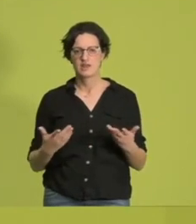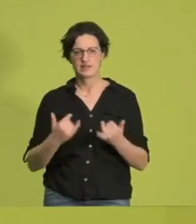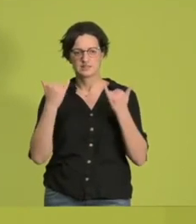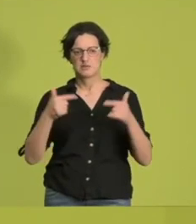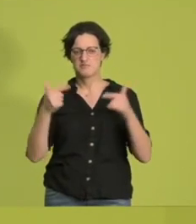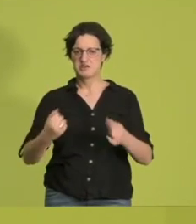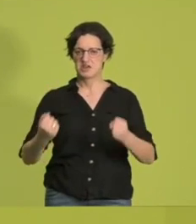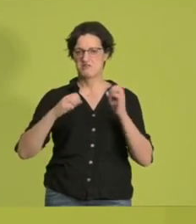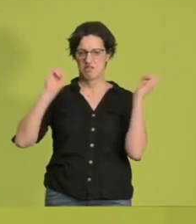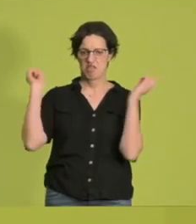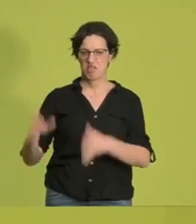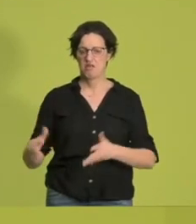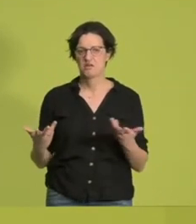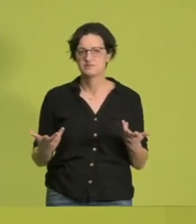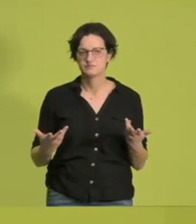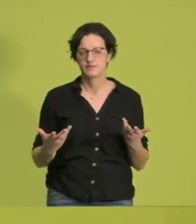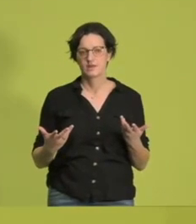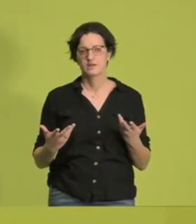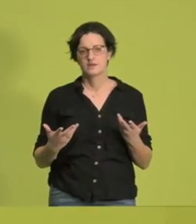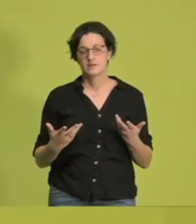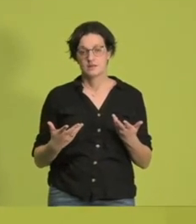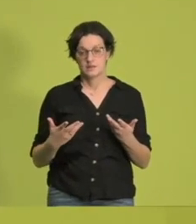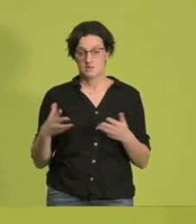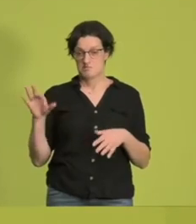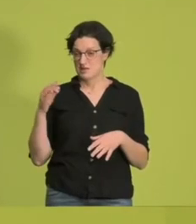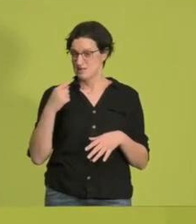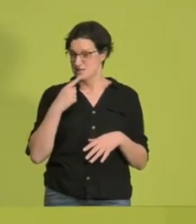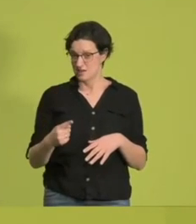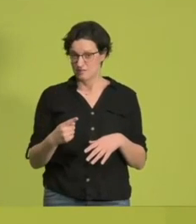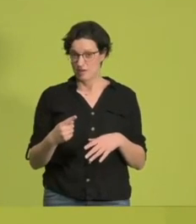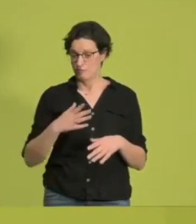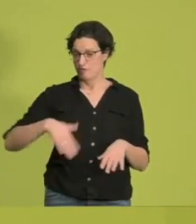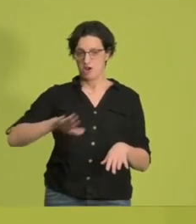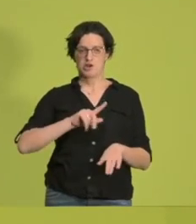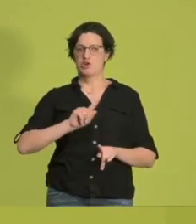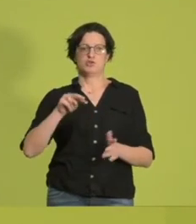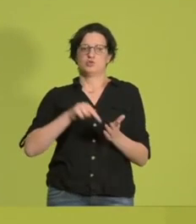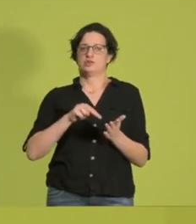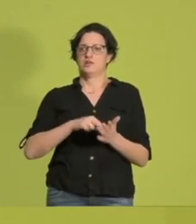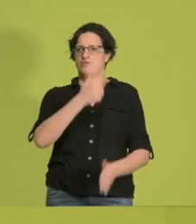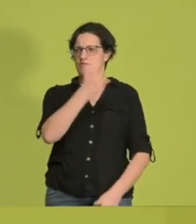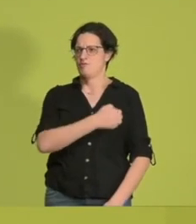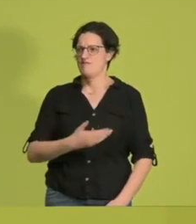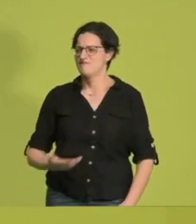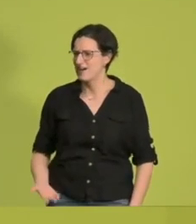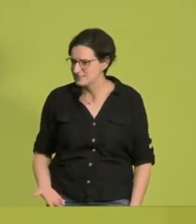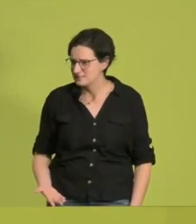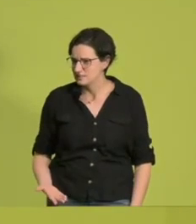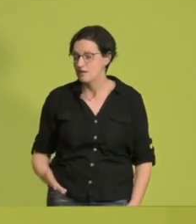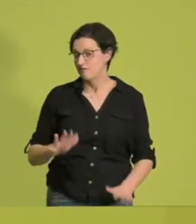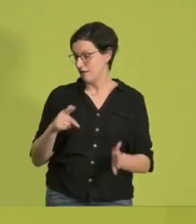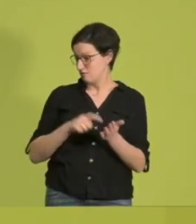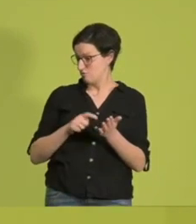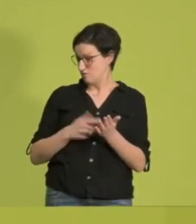mitarbeiten. Der allen Ernstes behauptet hat, dass die Länder nicht für die Impfung zuständig seien. Ich kann nur sagen, das könnte ein Grund